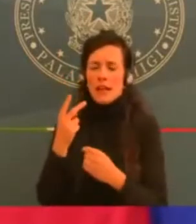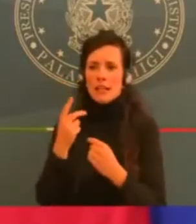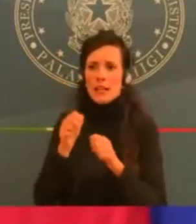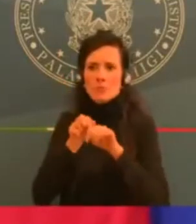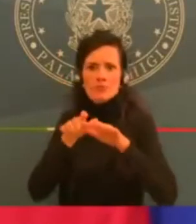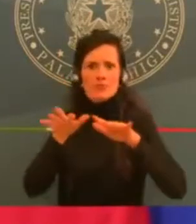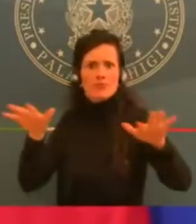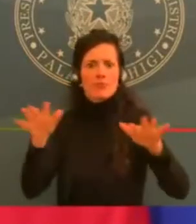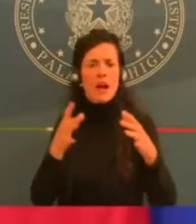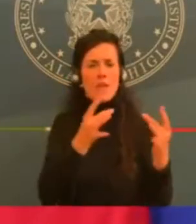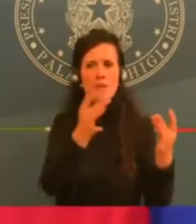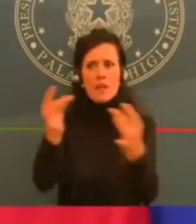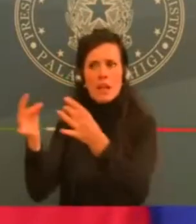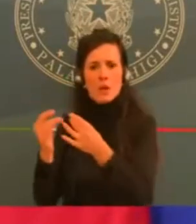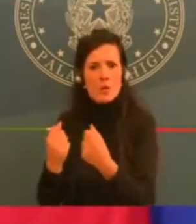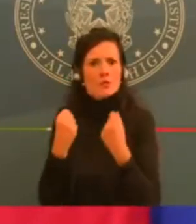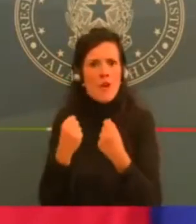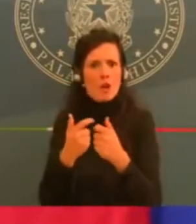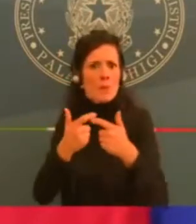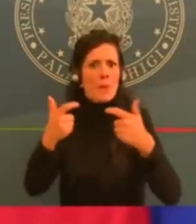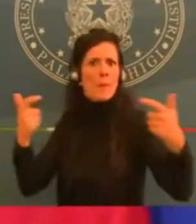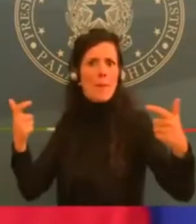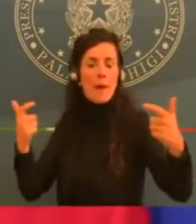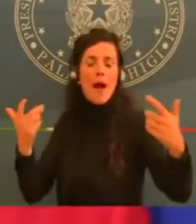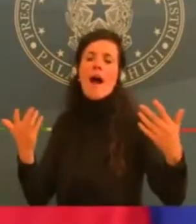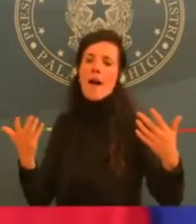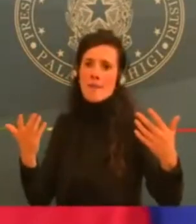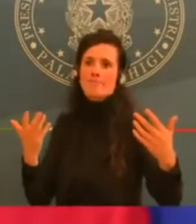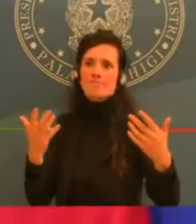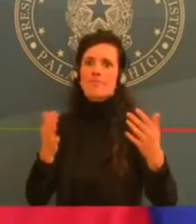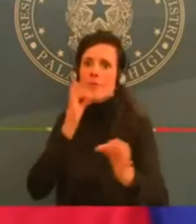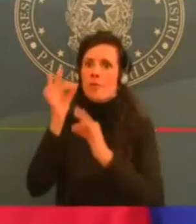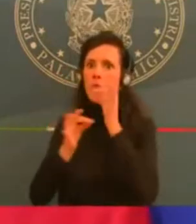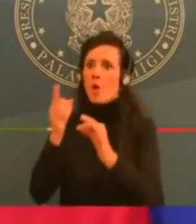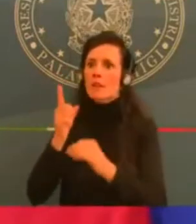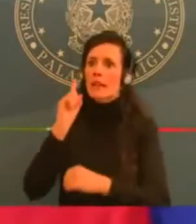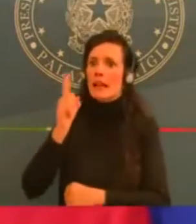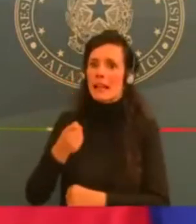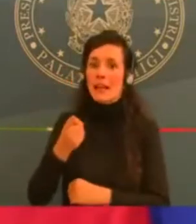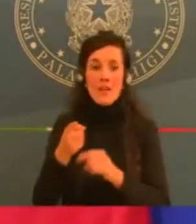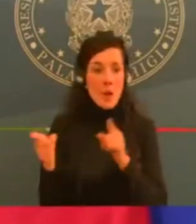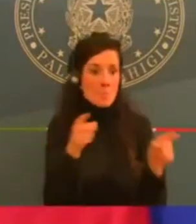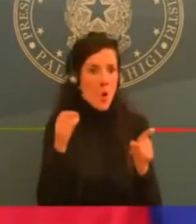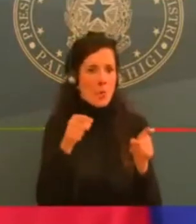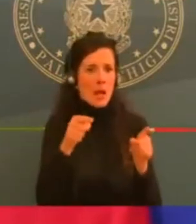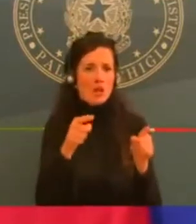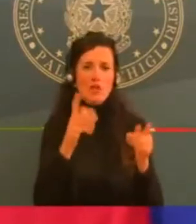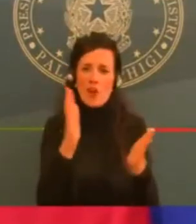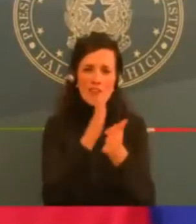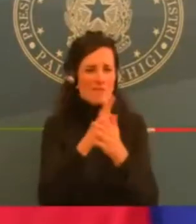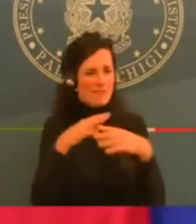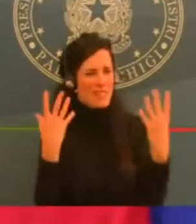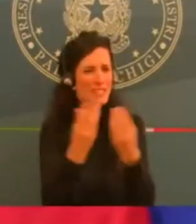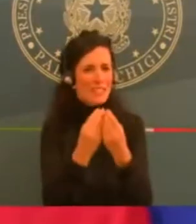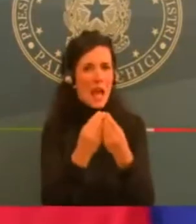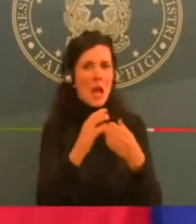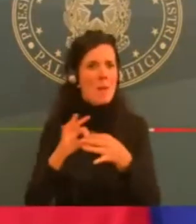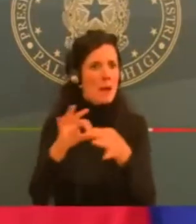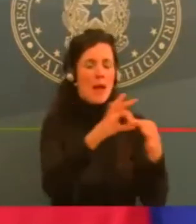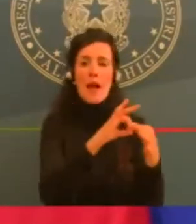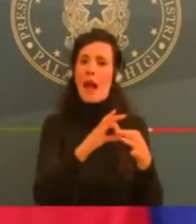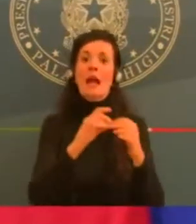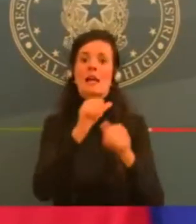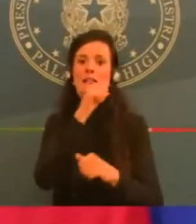rafforzative, noi difendiamo il nostro Paese e interveniamo subito, anche a distanza di qualche giorno. Abbiamo sempre fatto